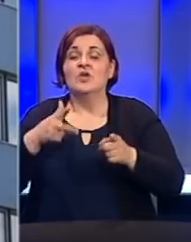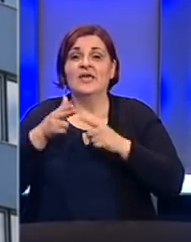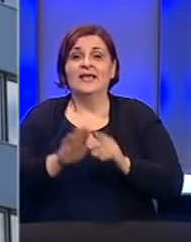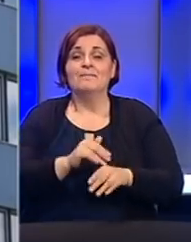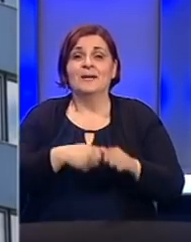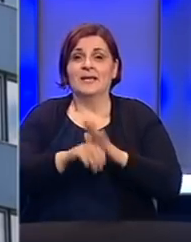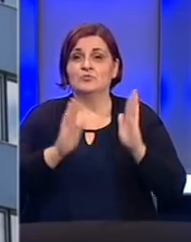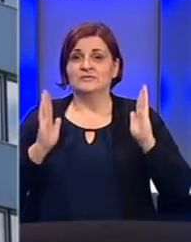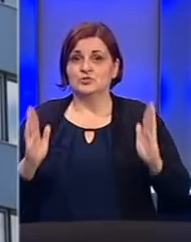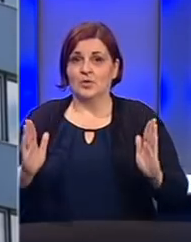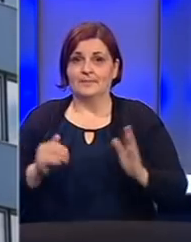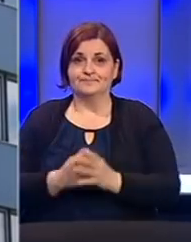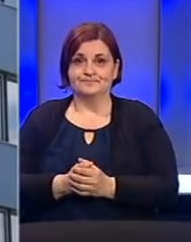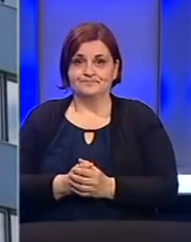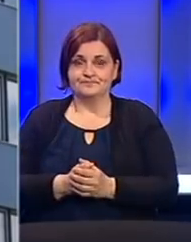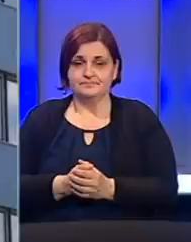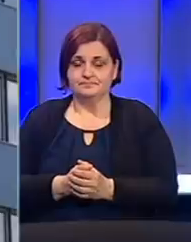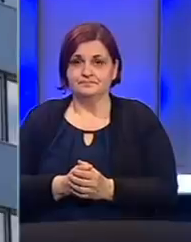nastavku ili prekidu sezone.